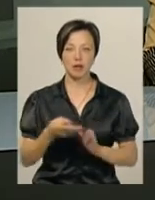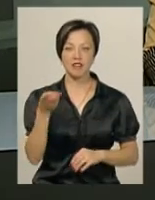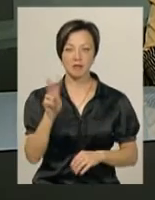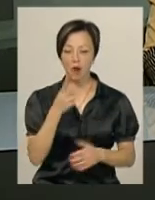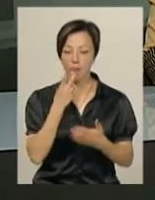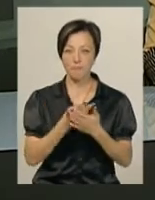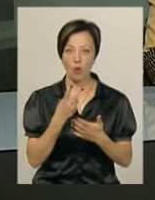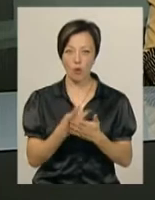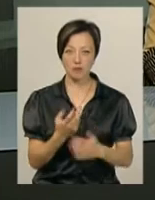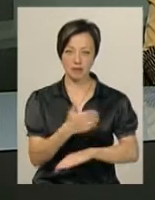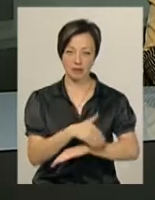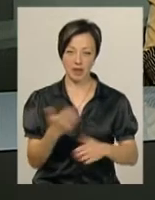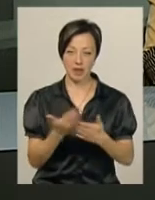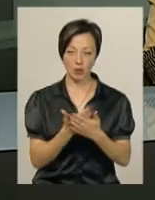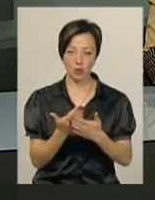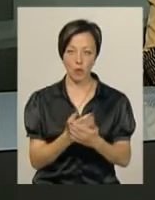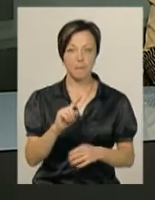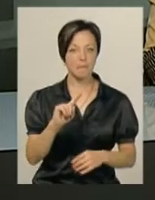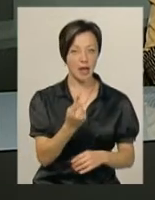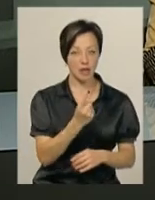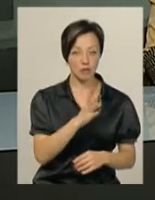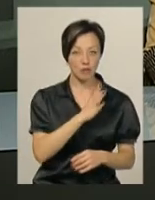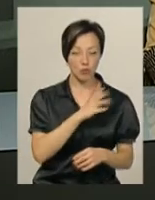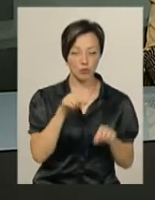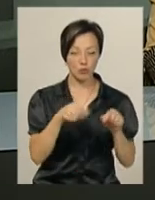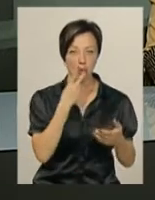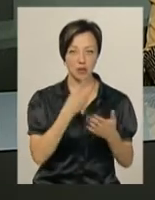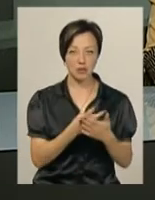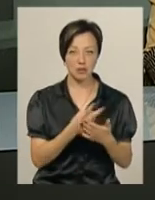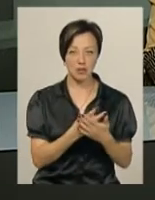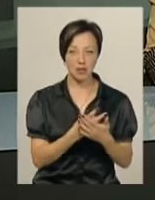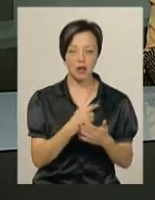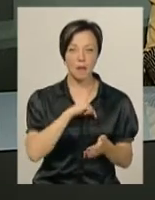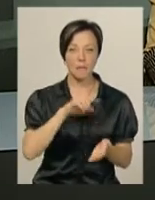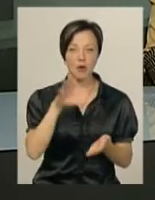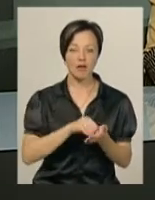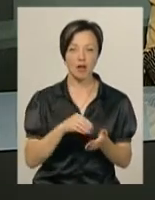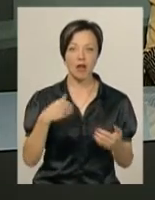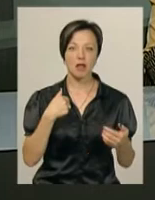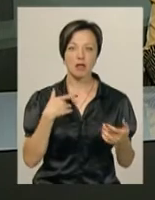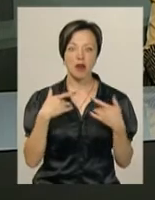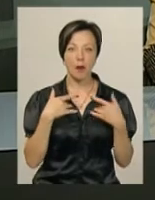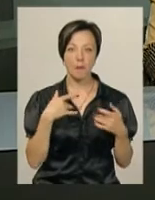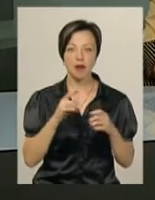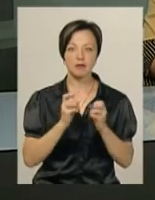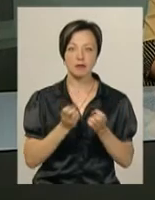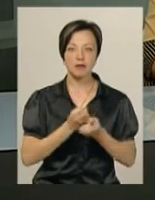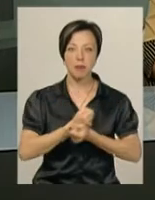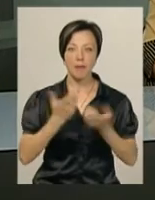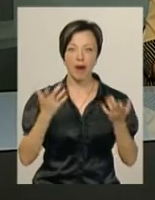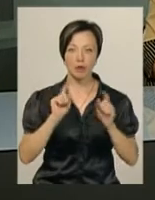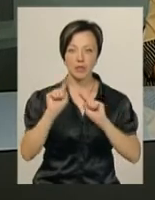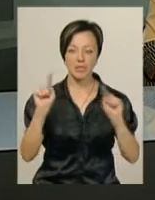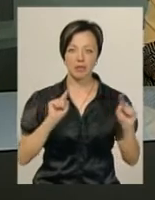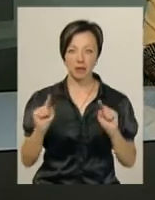покази артхаусного кіно. Нагадаю, першою стрічкою, яку тут показали, була біографічна драма «Запалюючі зірки». Її демонстрували